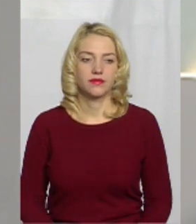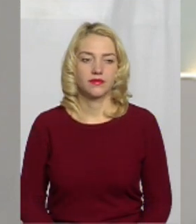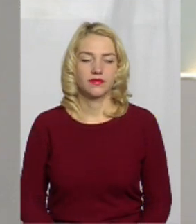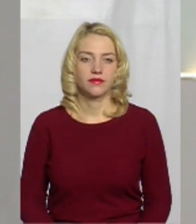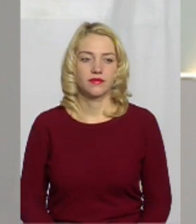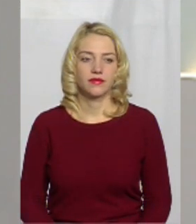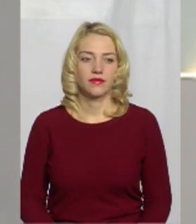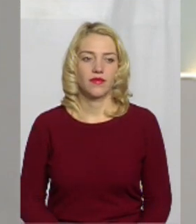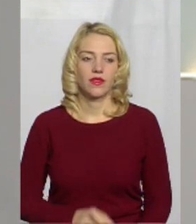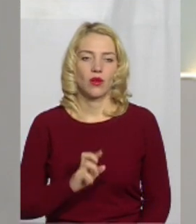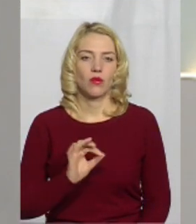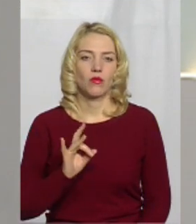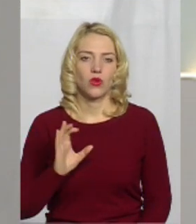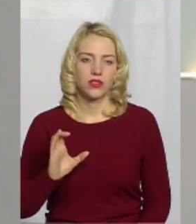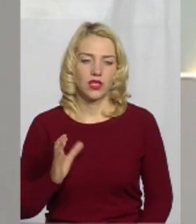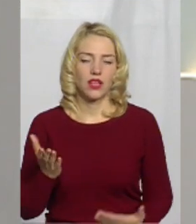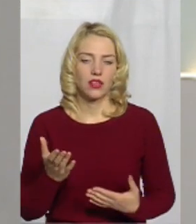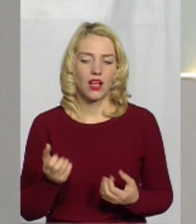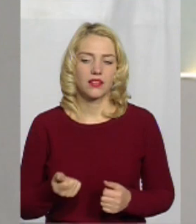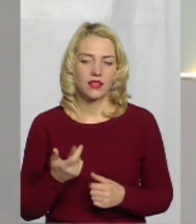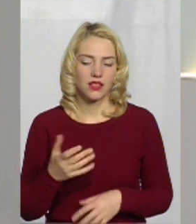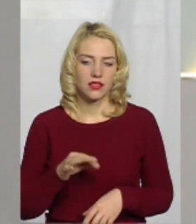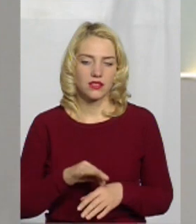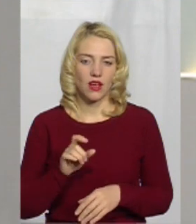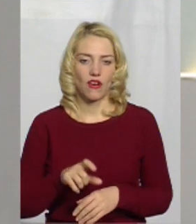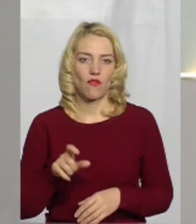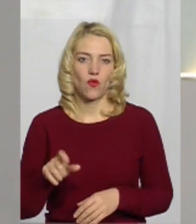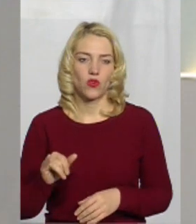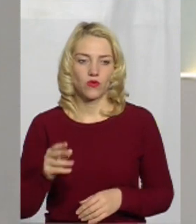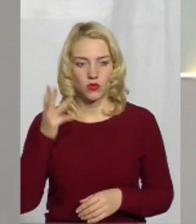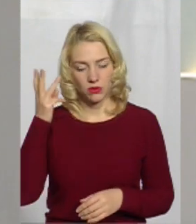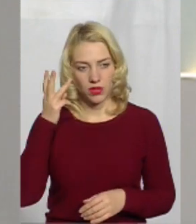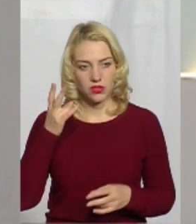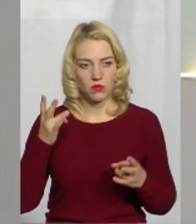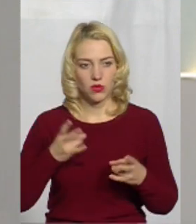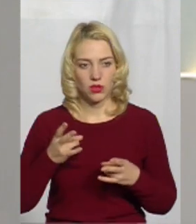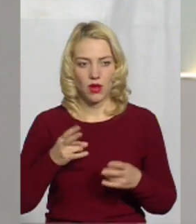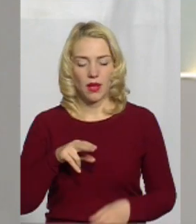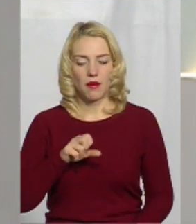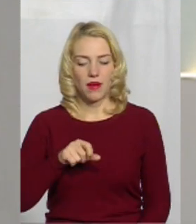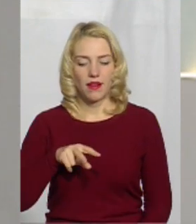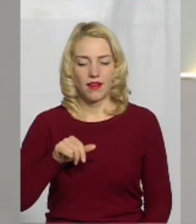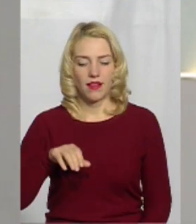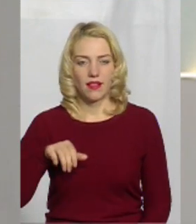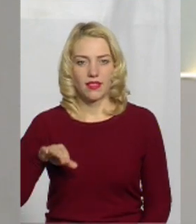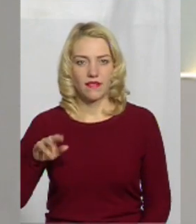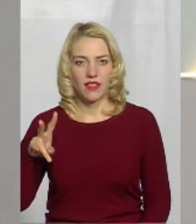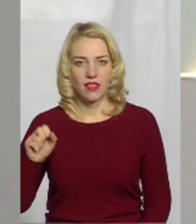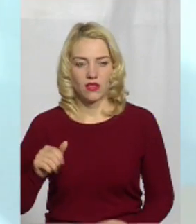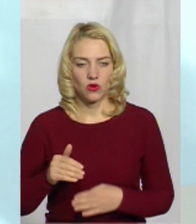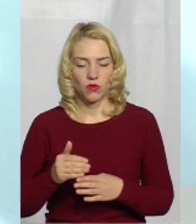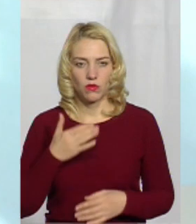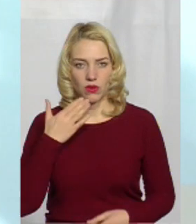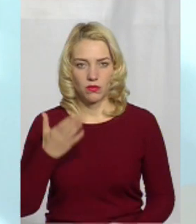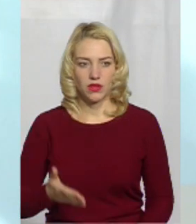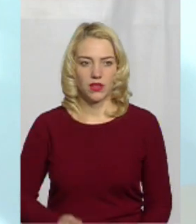Пане Борисе, яка кількість хворих у Хмельницькому потребує паліативної допомоги? Ну, все-таки